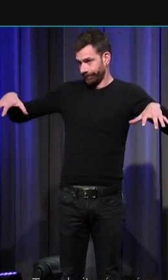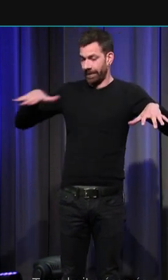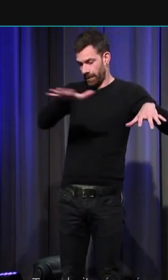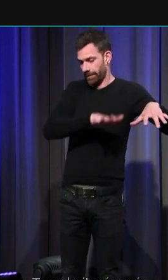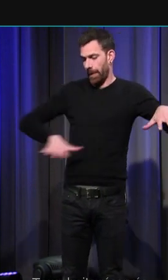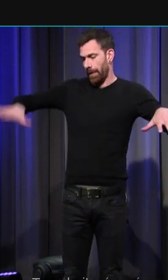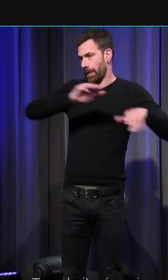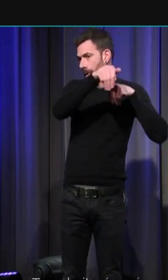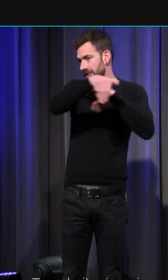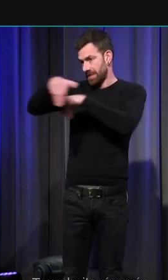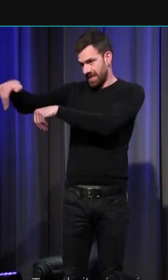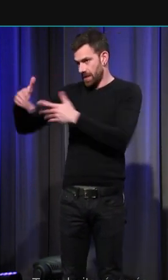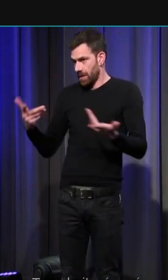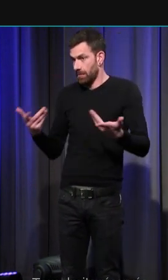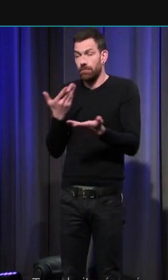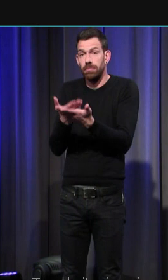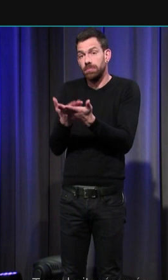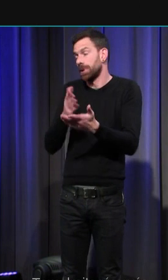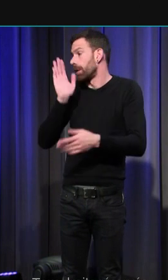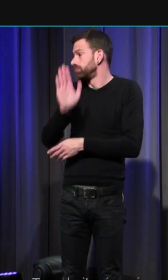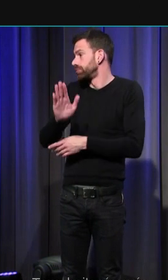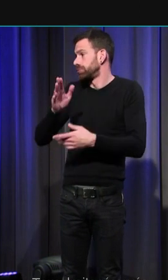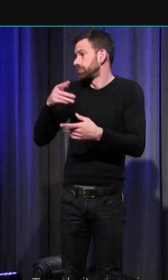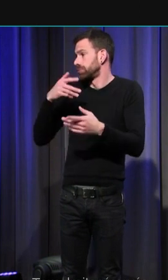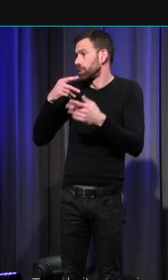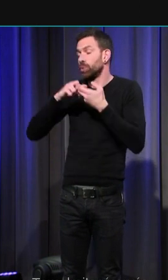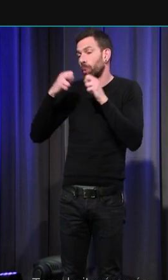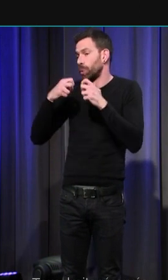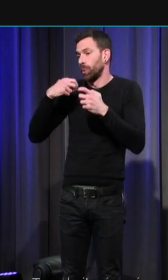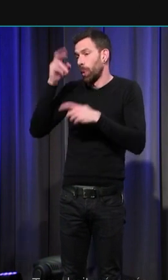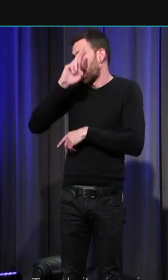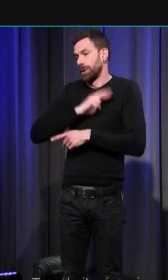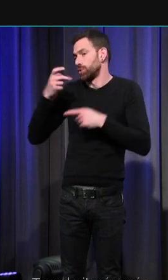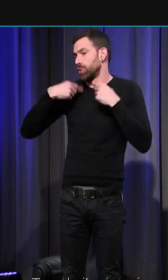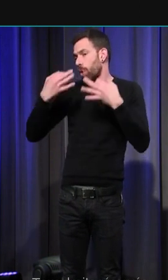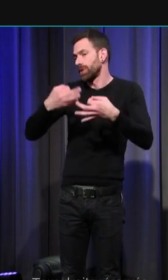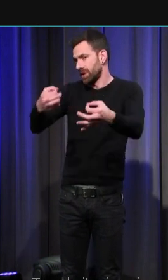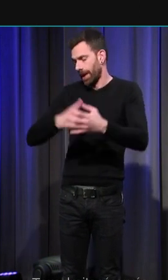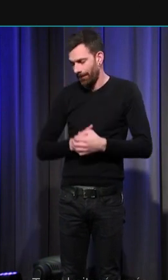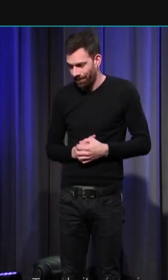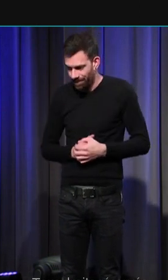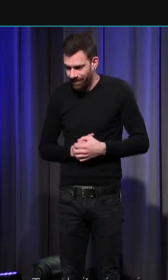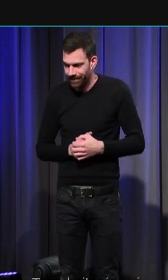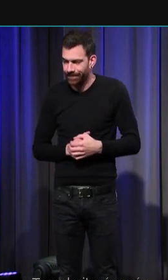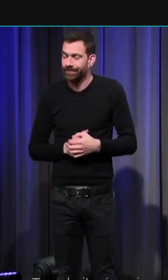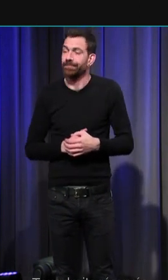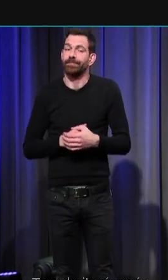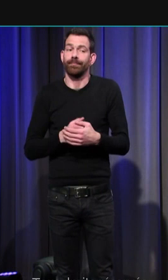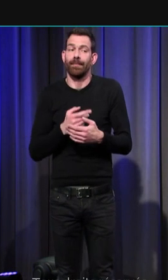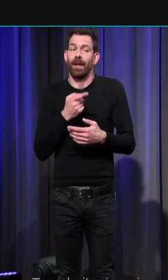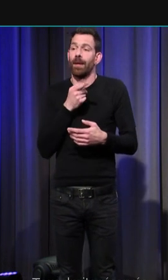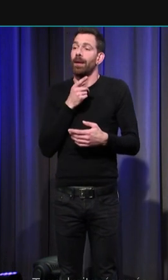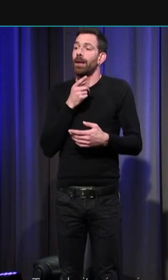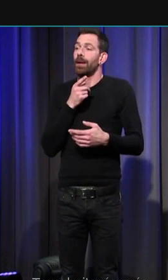cimetière ce qui est un équipement liturgique et religieux tout à fait tout à fait classique la particularité de cette